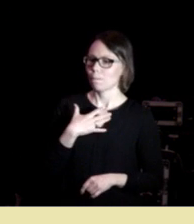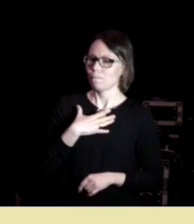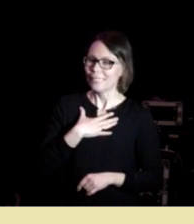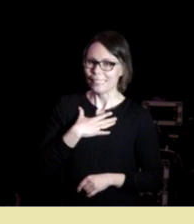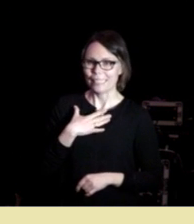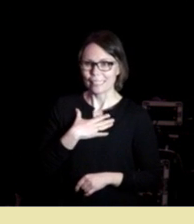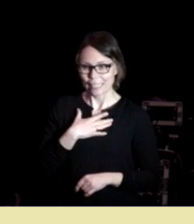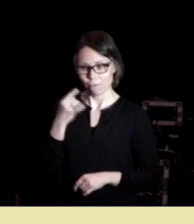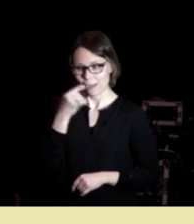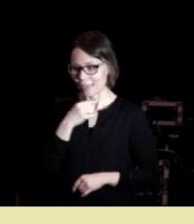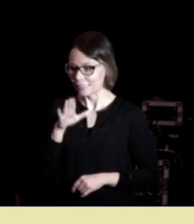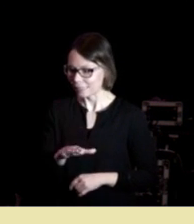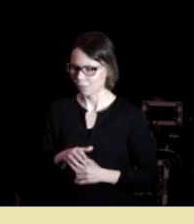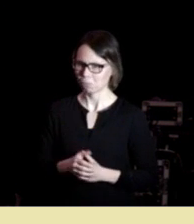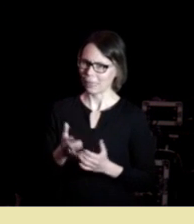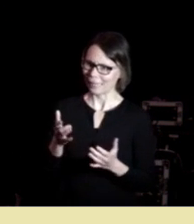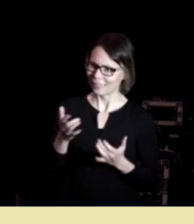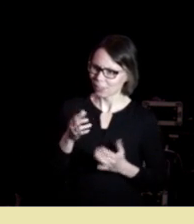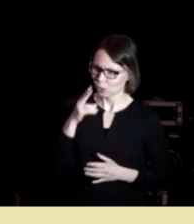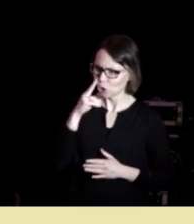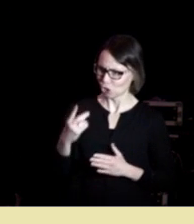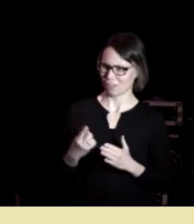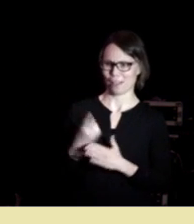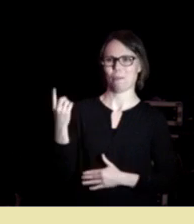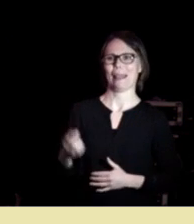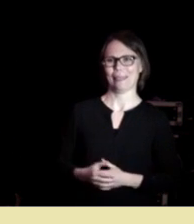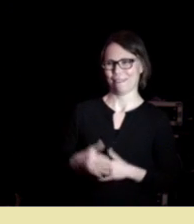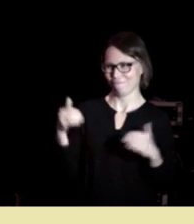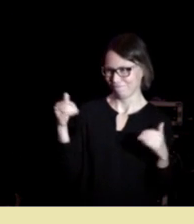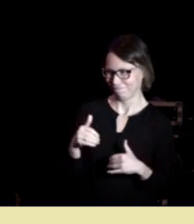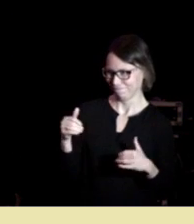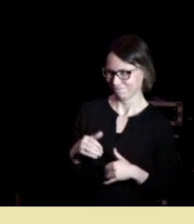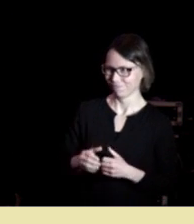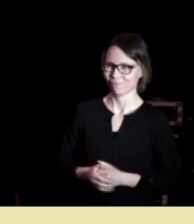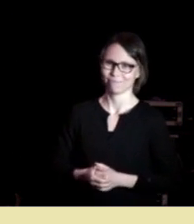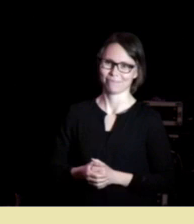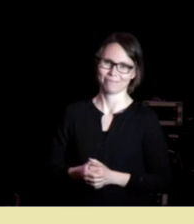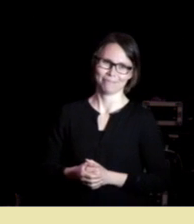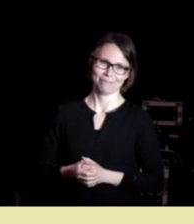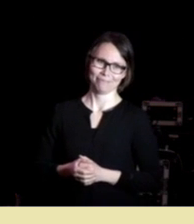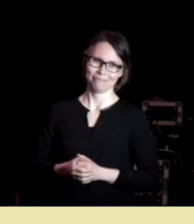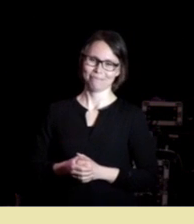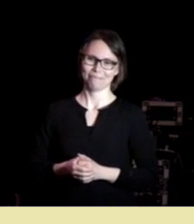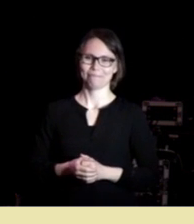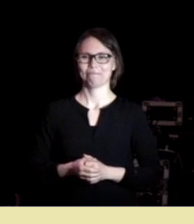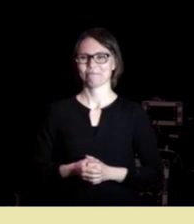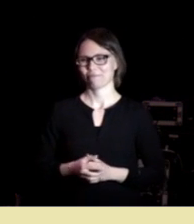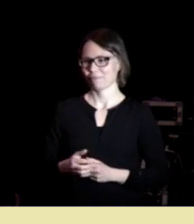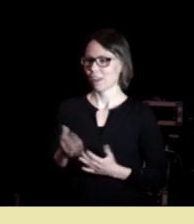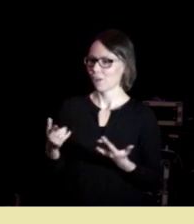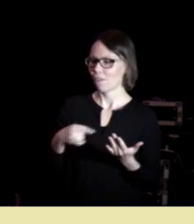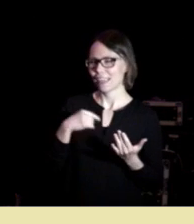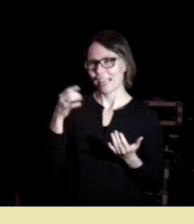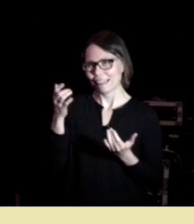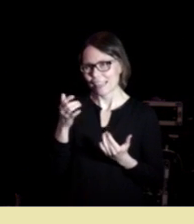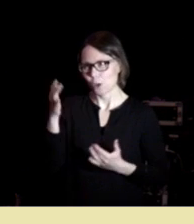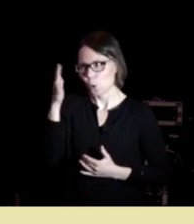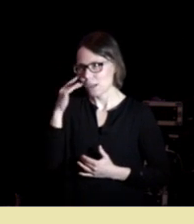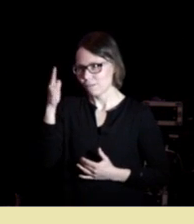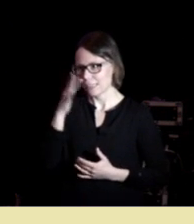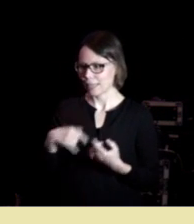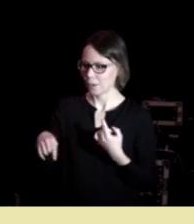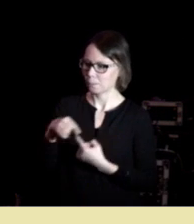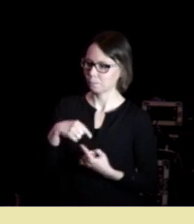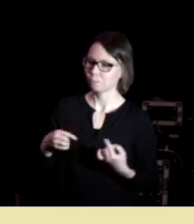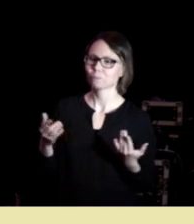foreldrene sine. Det er et ganske interessant og nytt fenomen. Det som vi trenger å reflektere litt over, det er